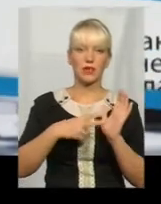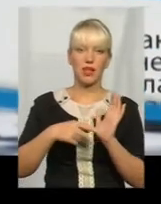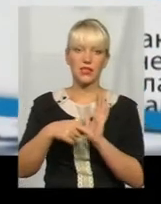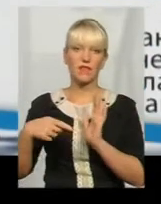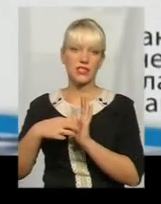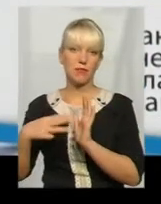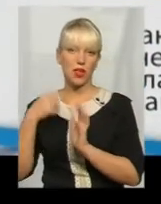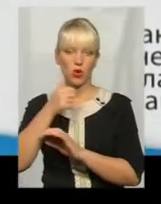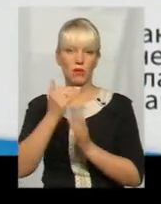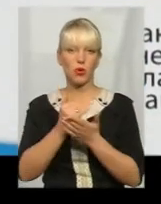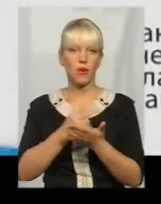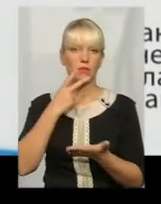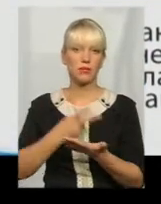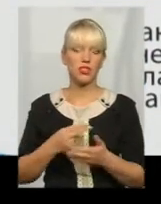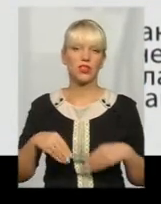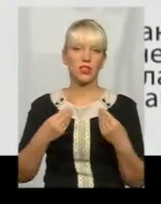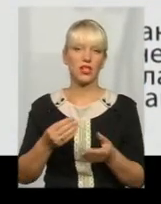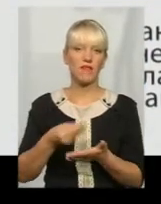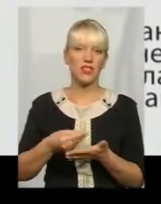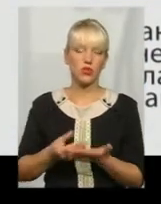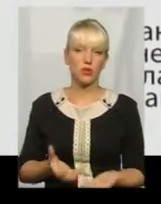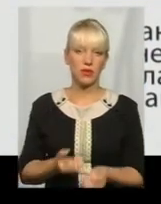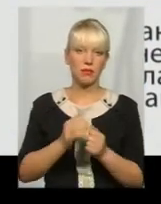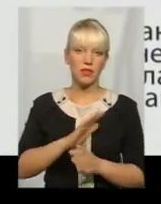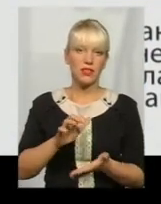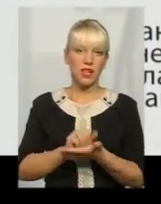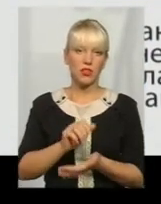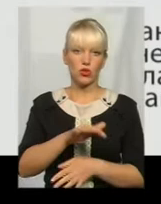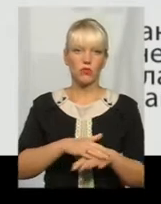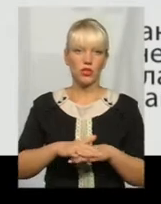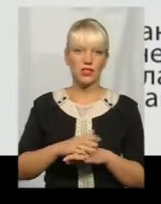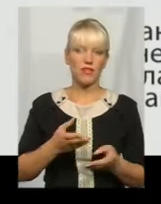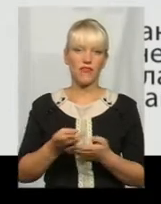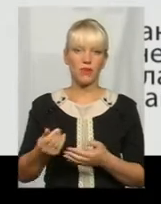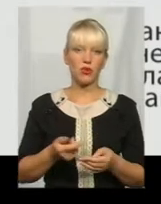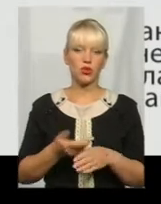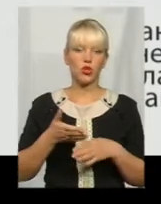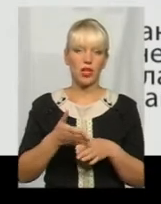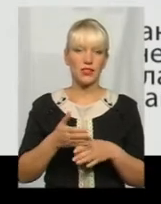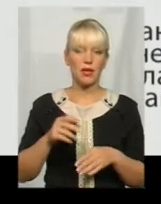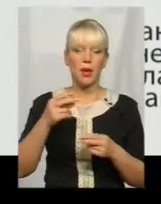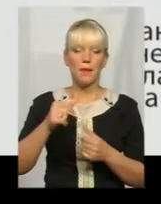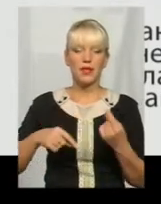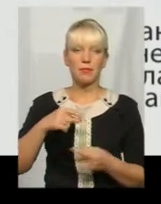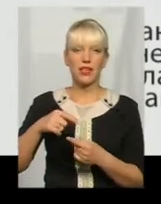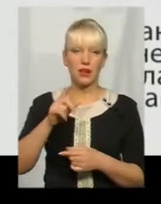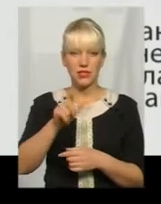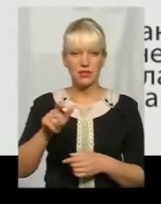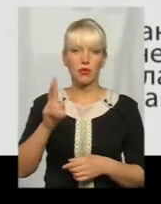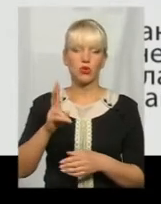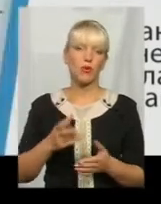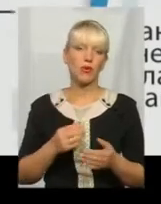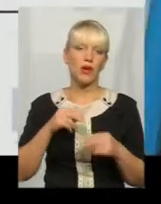роки. Програма передбачає надання фінансової підтримки незайнятому населенню, виплат дотацій підприємствам, що працевлаштовують безробітник,